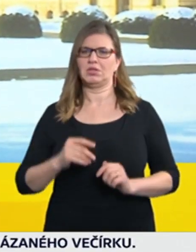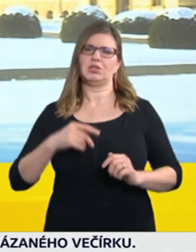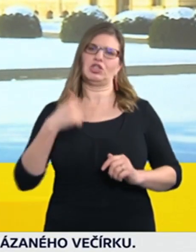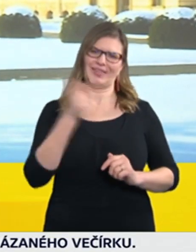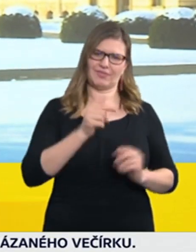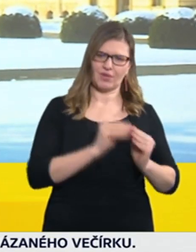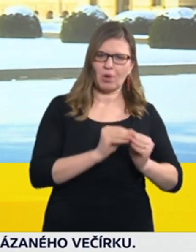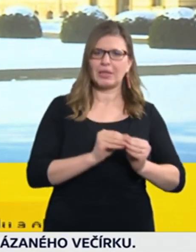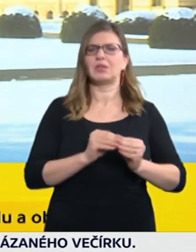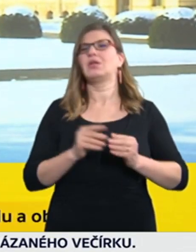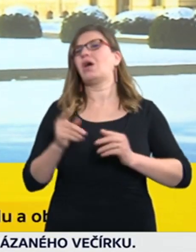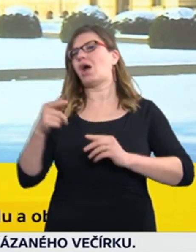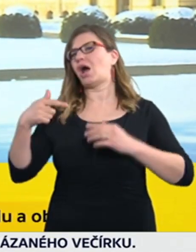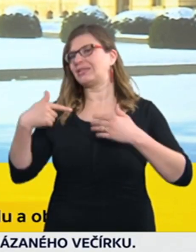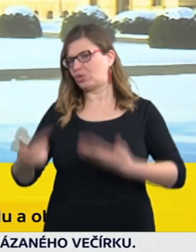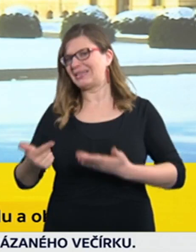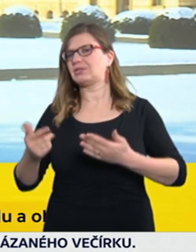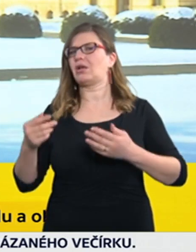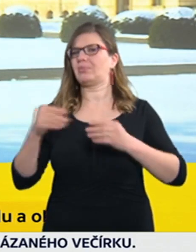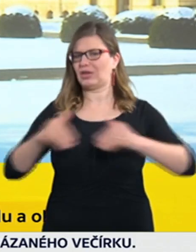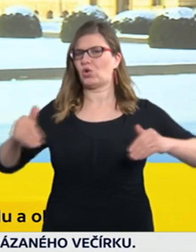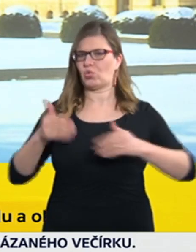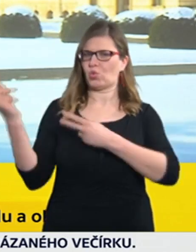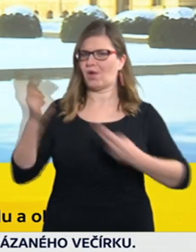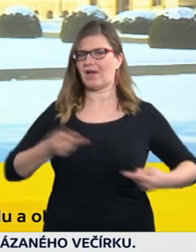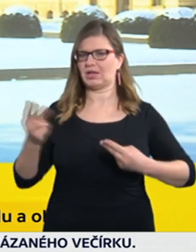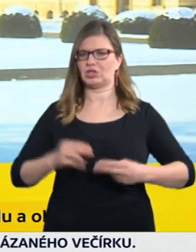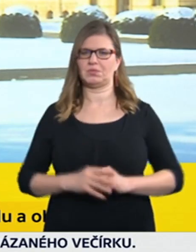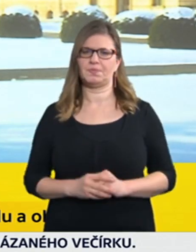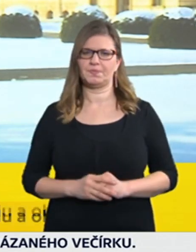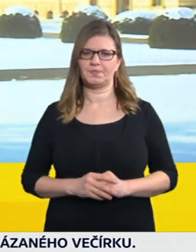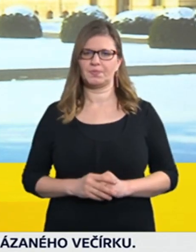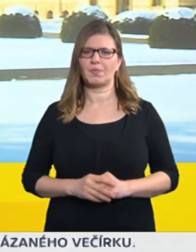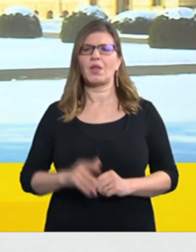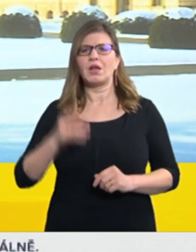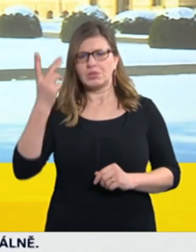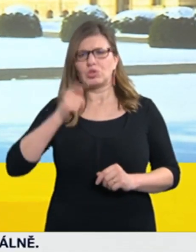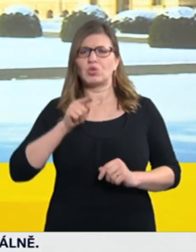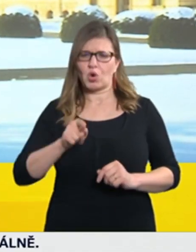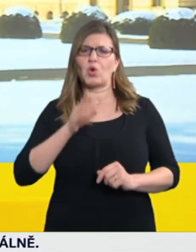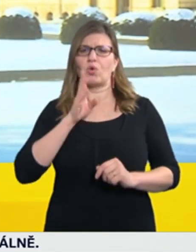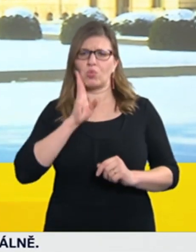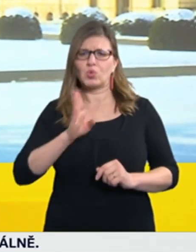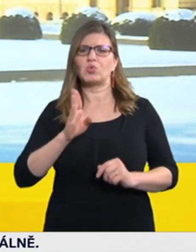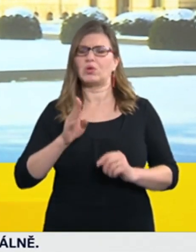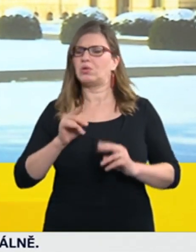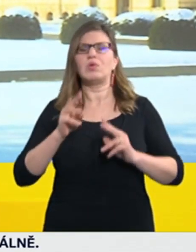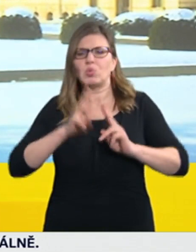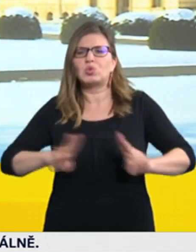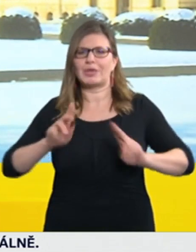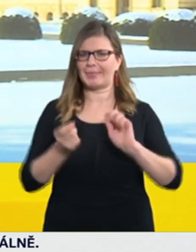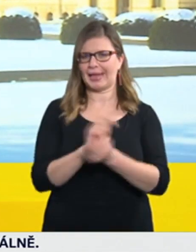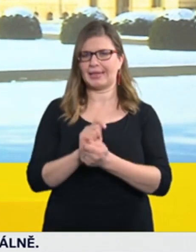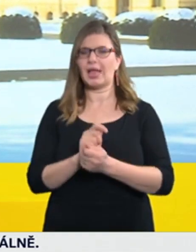nemůže v čase měnit. V každém případě jsme se shodli na tom, že respirátory nebudou povinné, budou